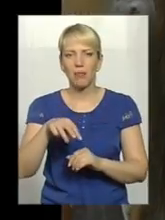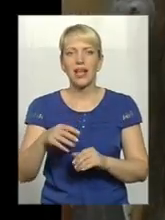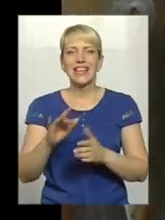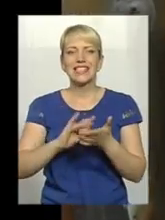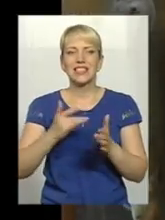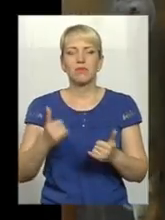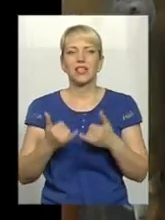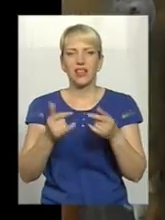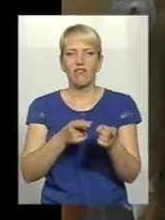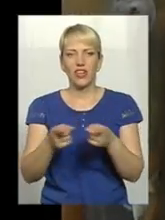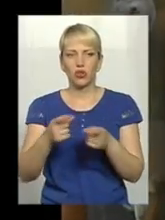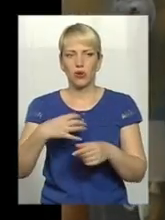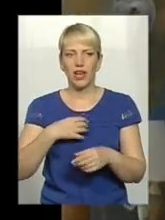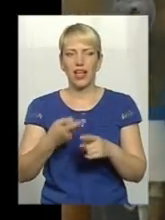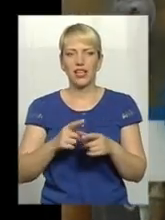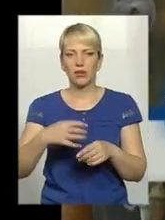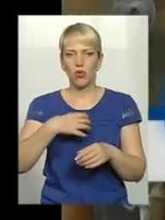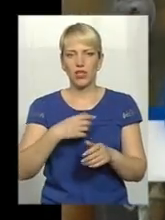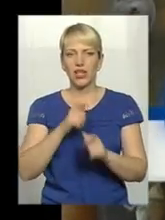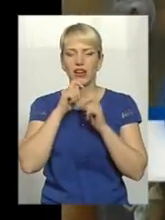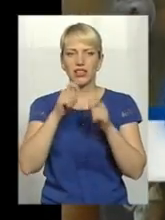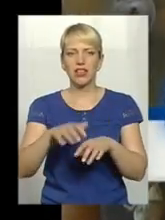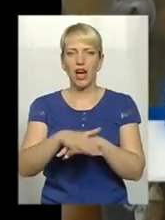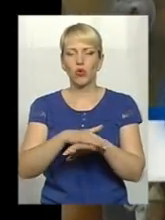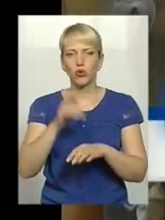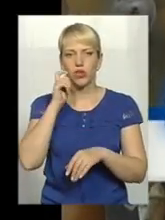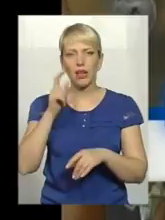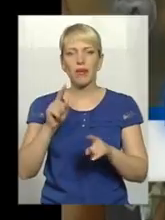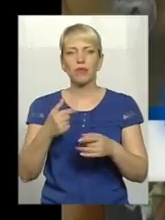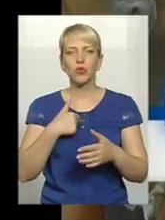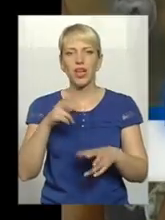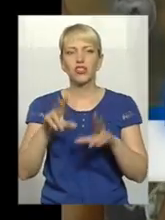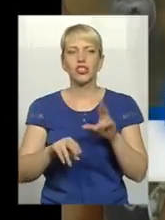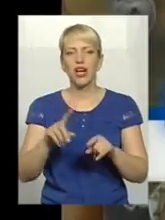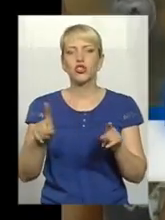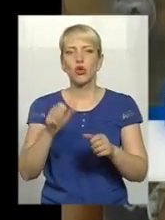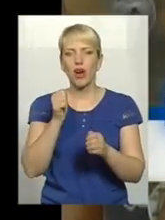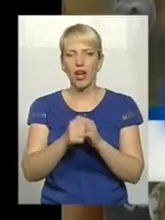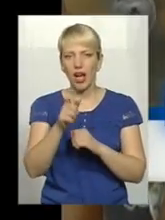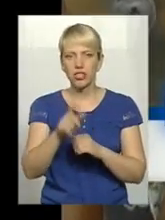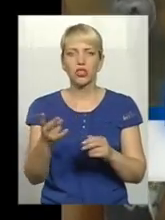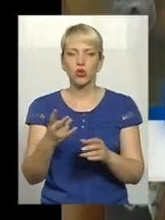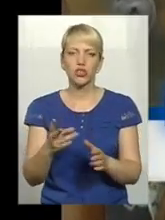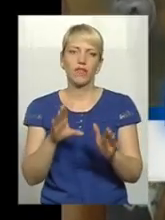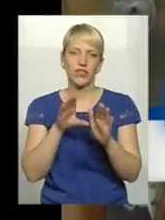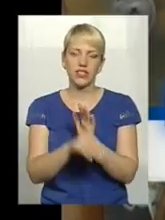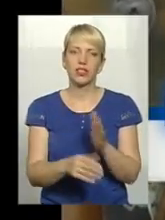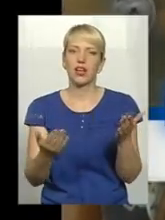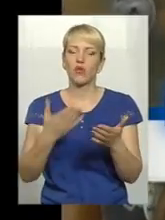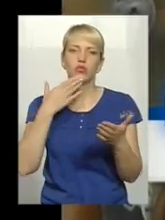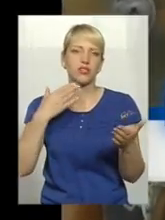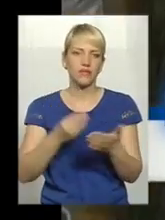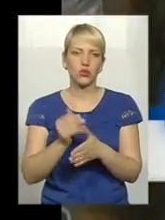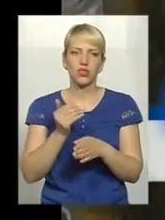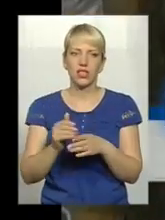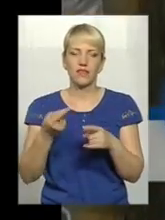Просто цим орденом наградили народ України. Тому я вважаю, що кожен має нести якусь участь в